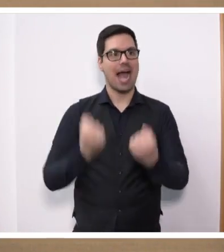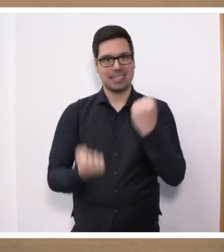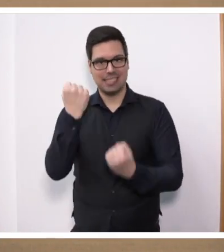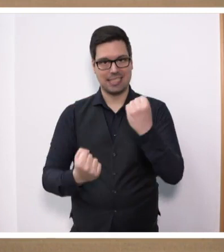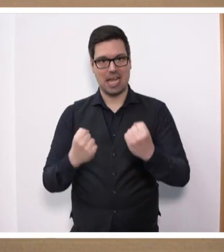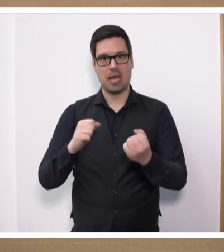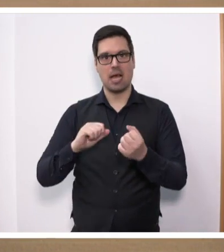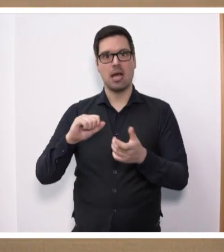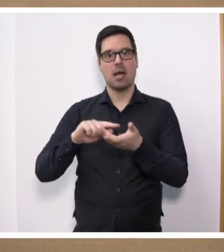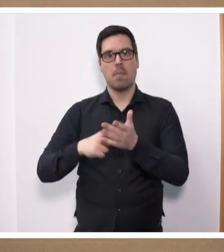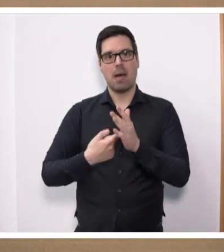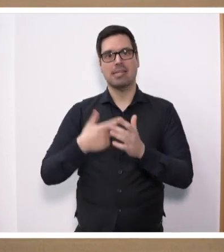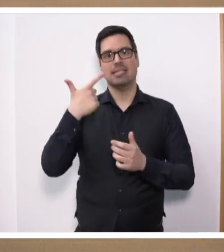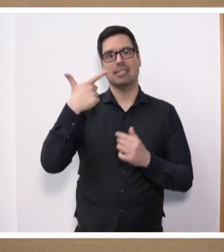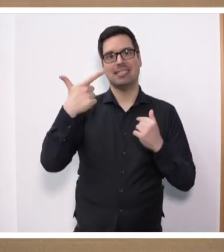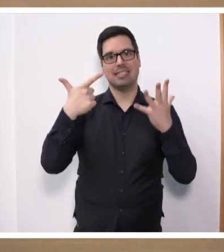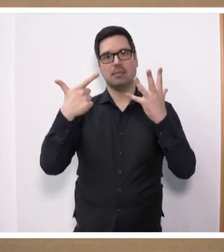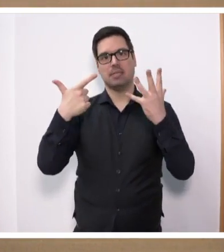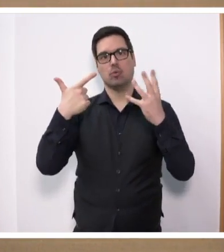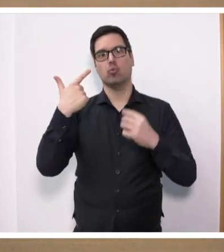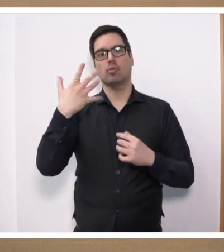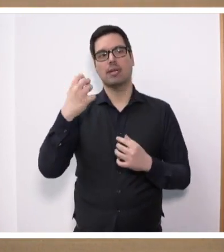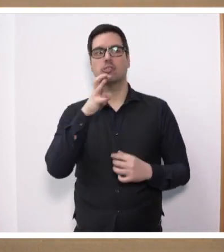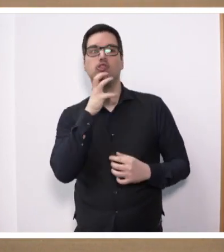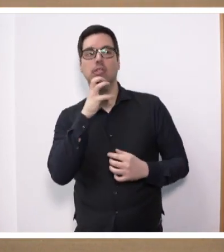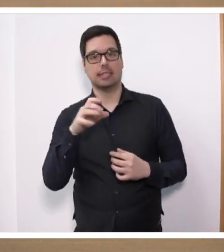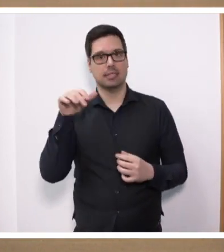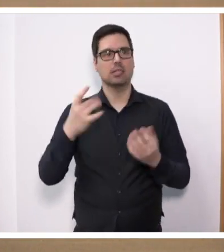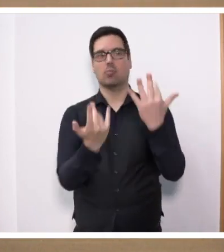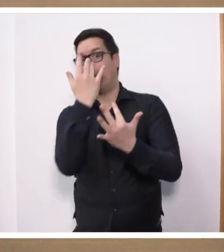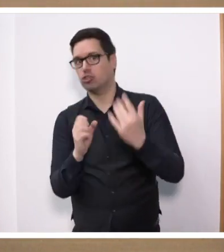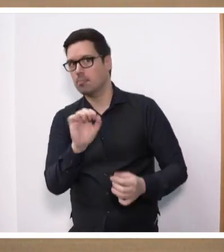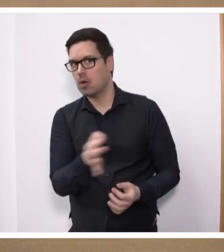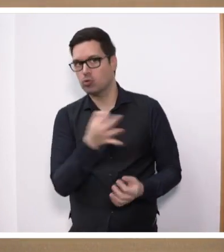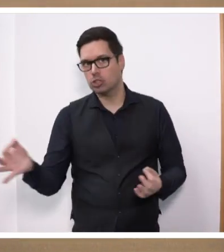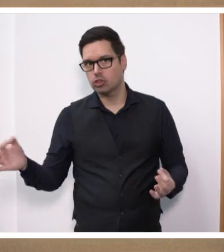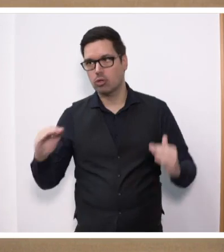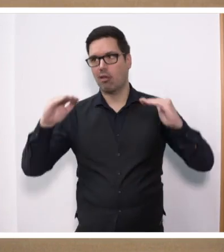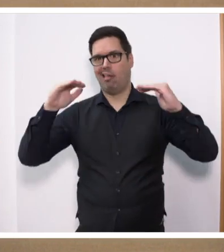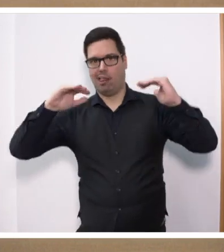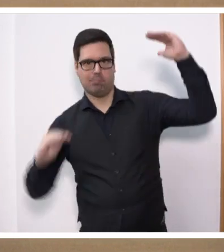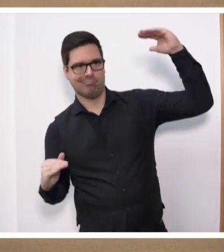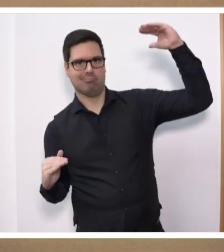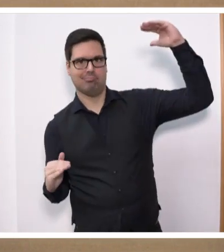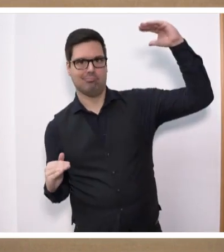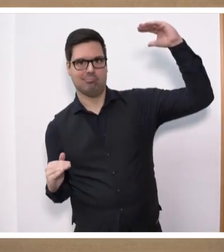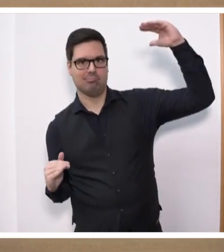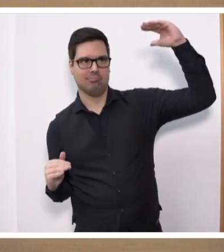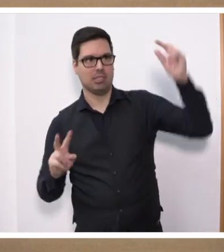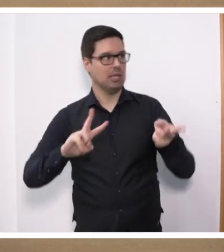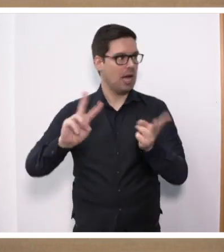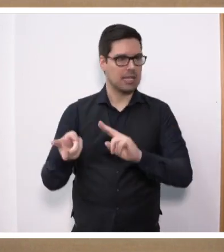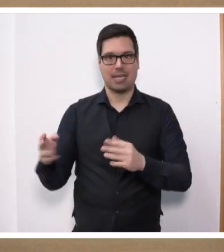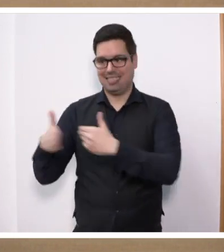47,04 Cent je Liter. Man muss kein Rechenkünstler sein, um hier ein Ungleichgewicht gegenüber unseren